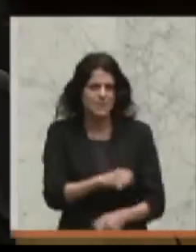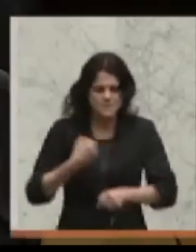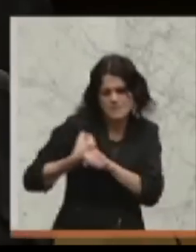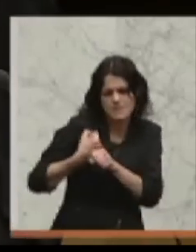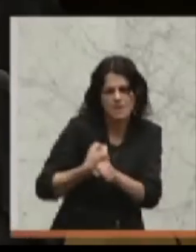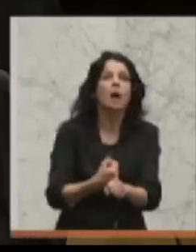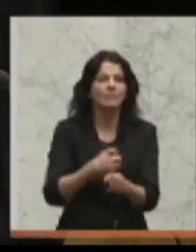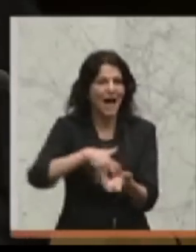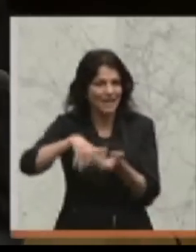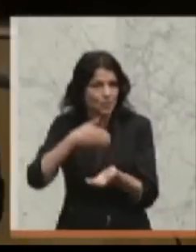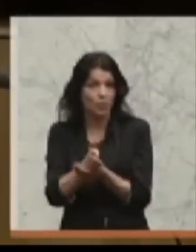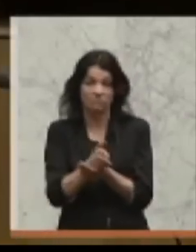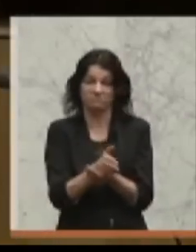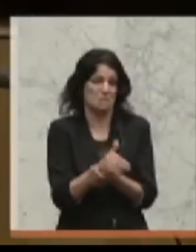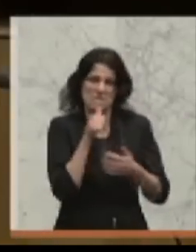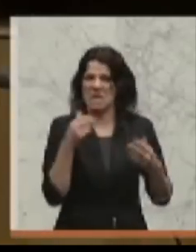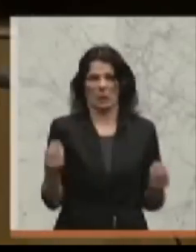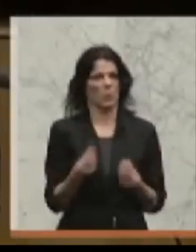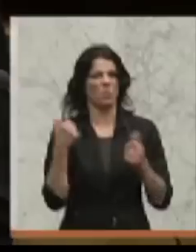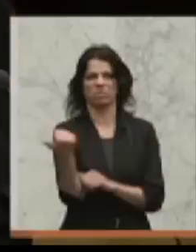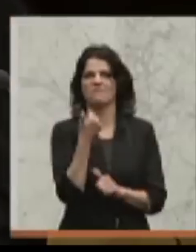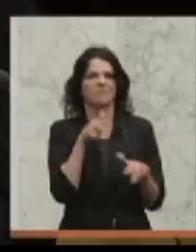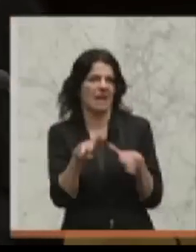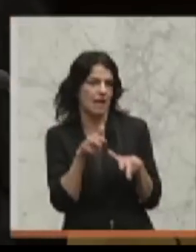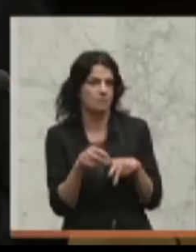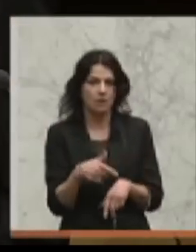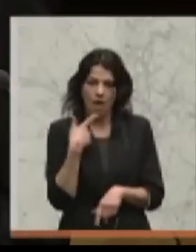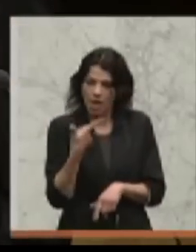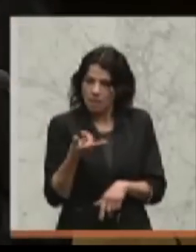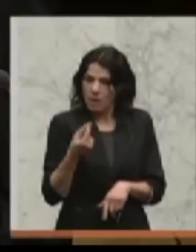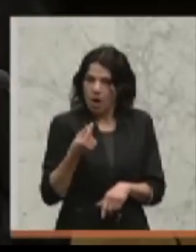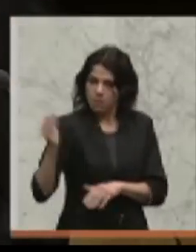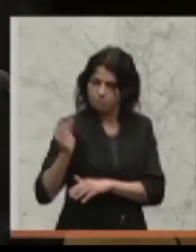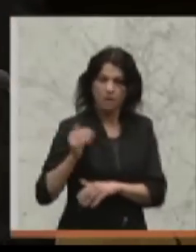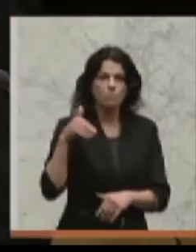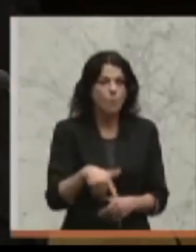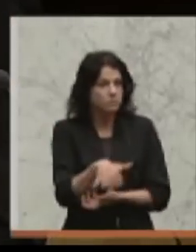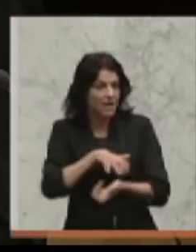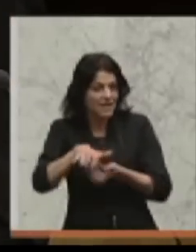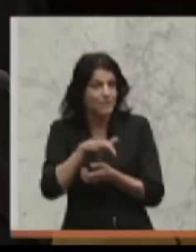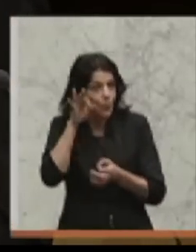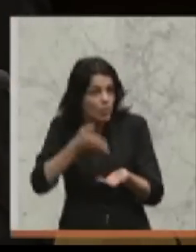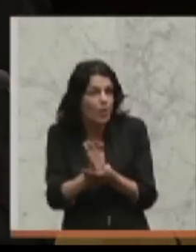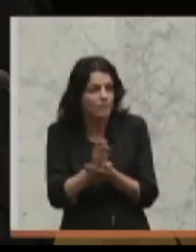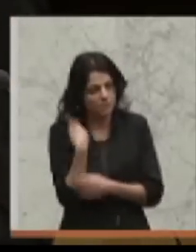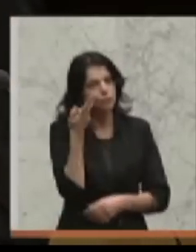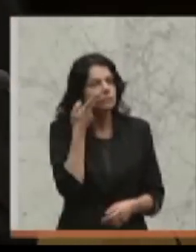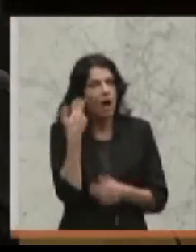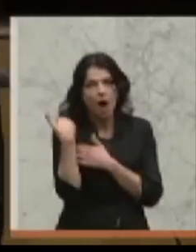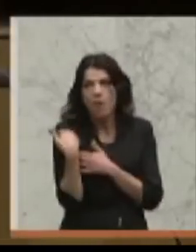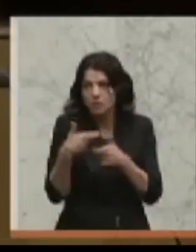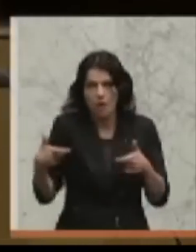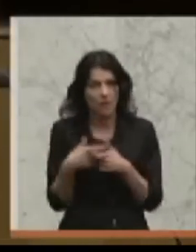Aber nicht dieser Regierung. Es ist ja doppelt so hoch zu werten, dass man diese Krise so gut gemeistert hat, wenn man sich die Belastungspakete dieser